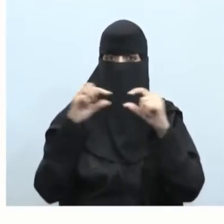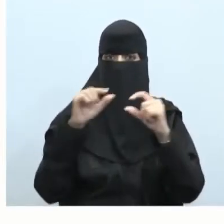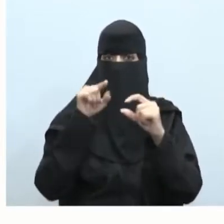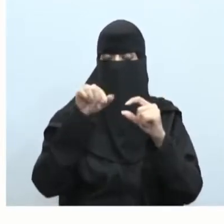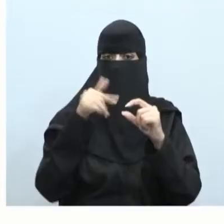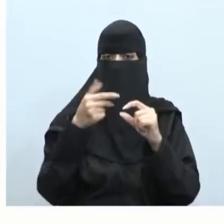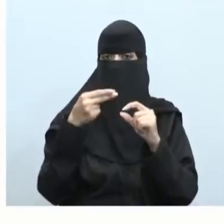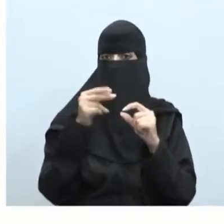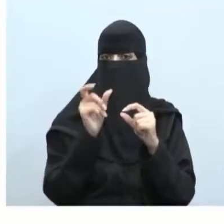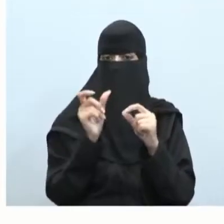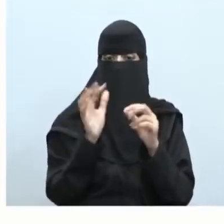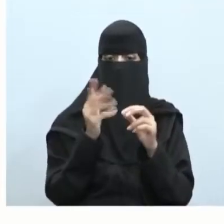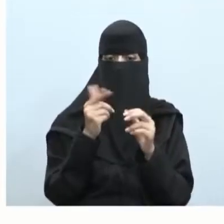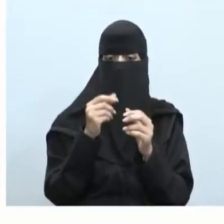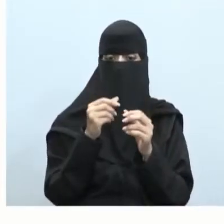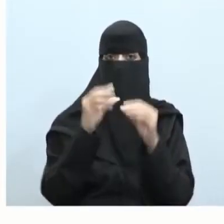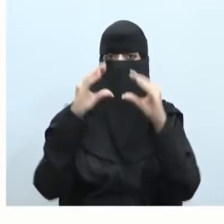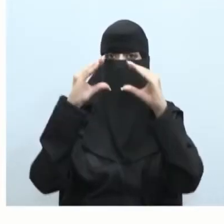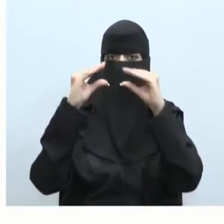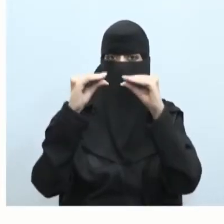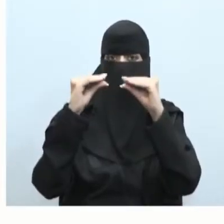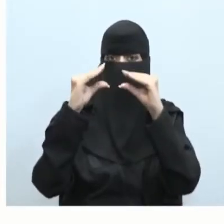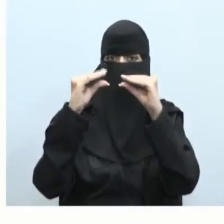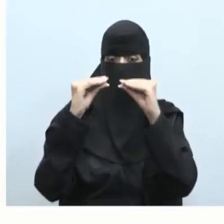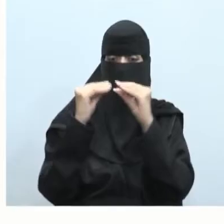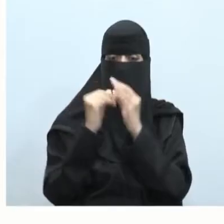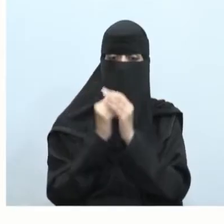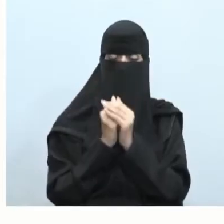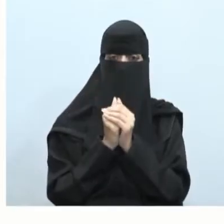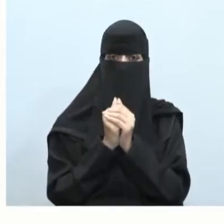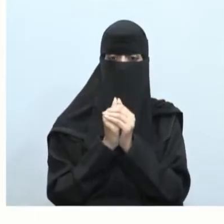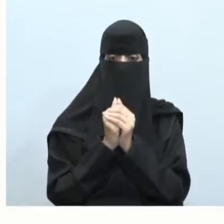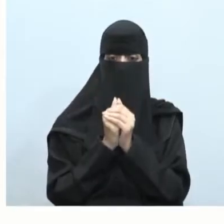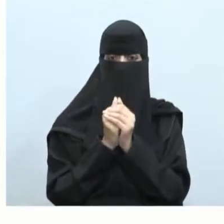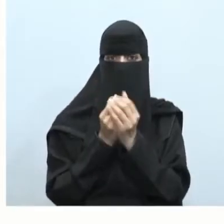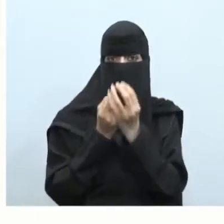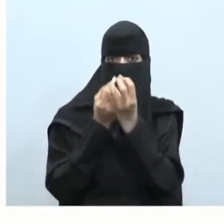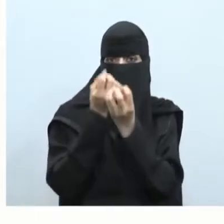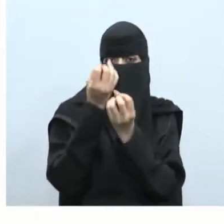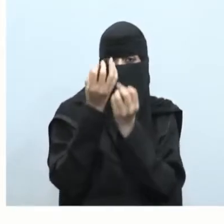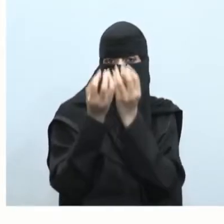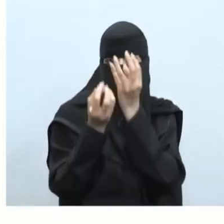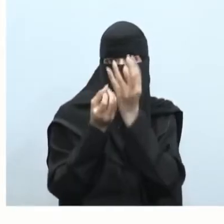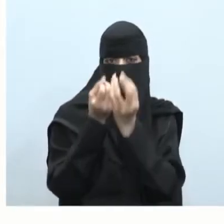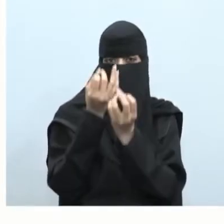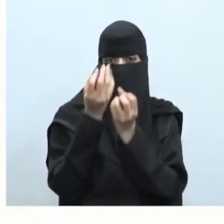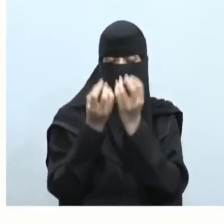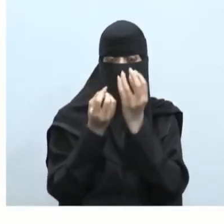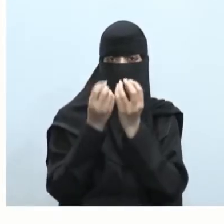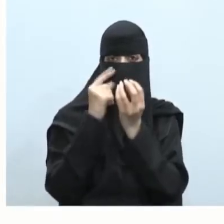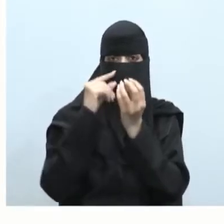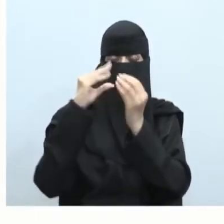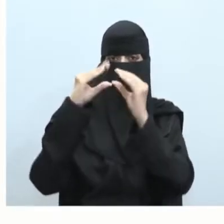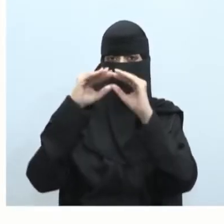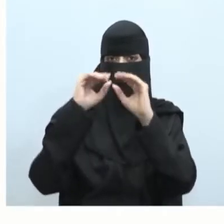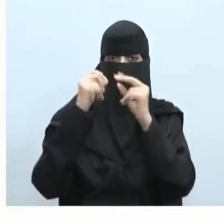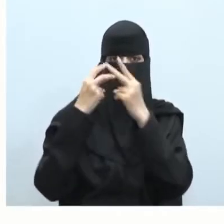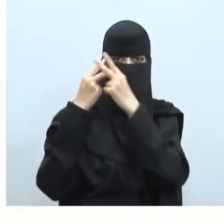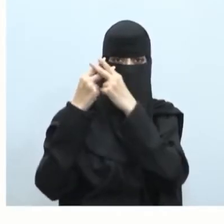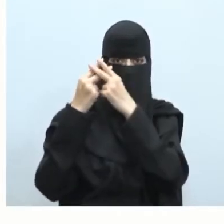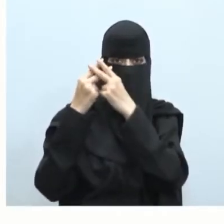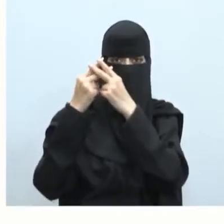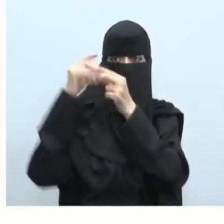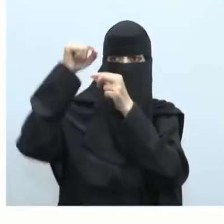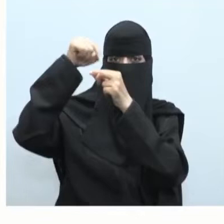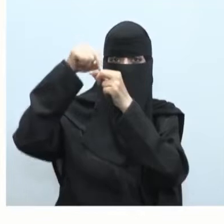عن مواد ملتهبة أي مشعة أبناء وبنات الطلاب